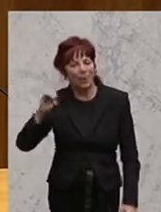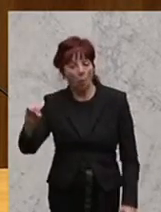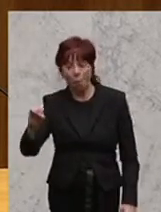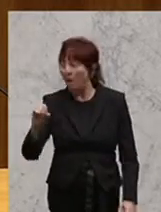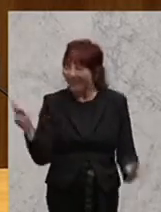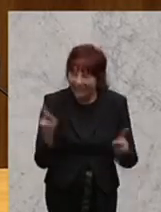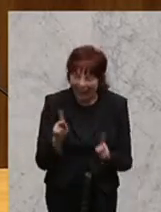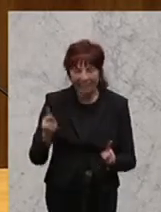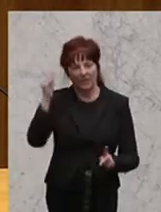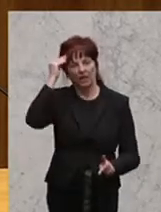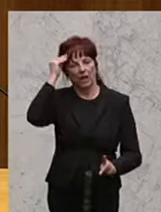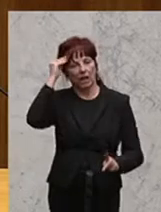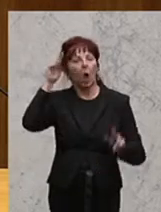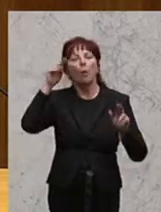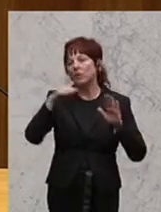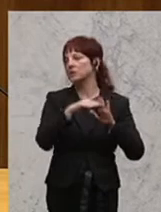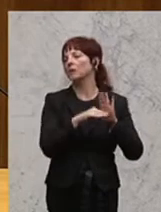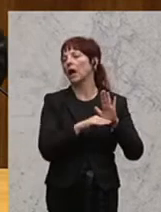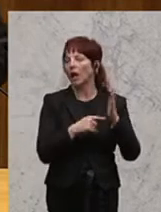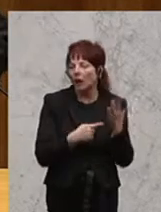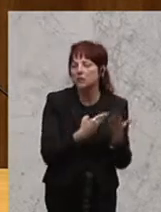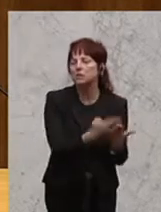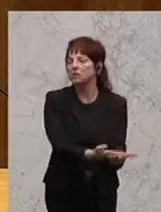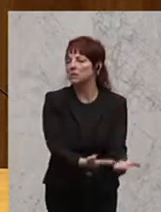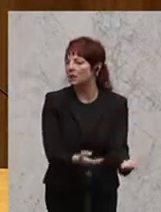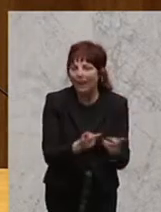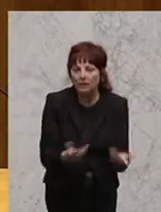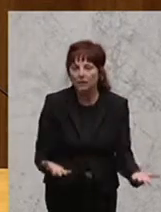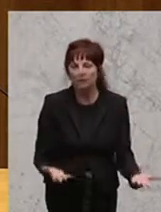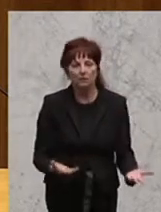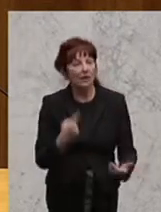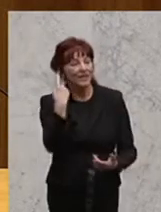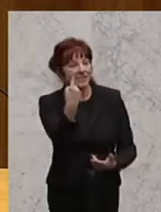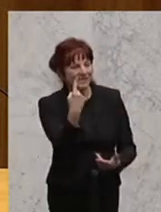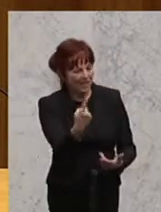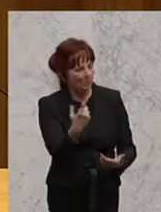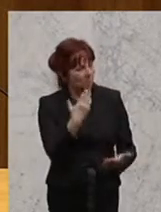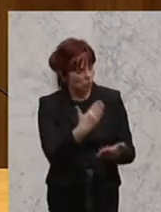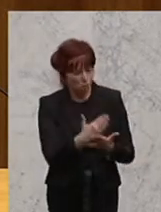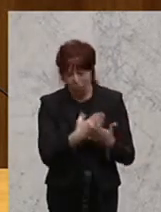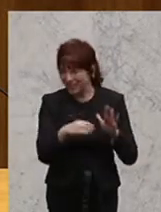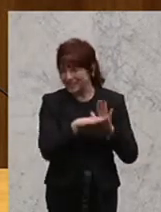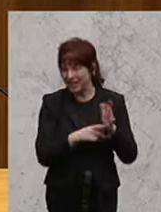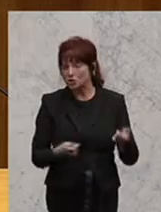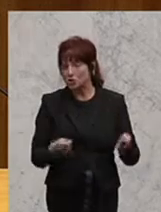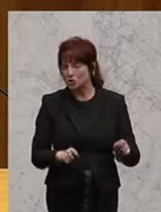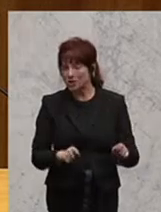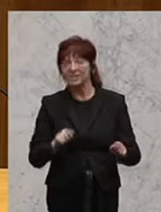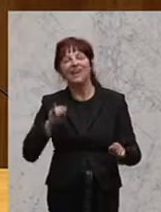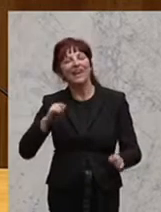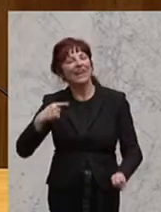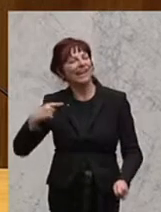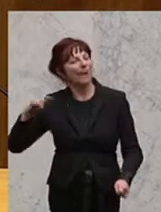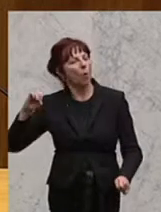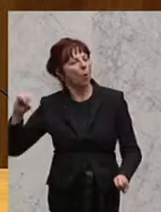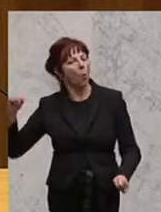zu legen. Denn Kollege Stephan hat das ausgeführt. Sie beschließen ein Gesetz für etwas, das noch nicht einmal legitimiert ist in einer Form, die aber die